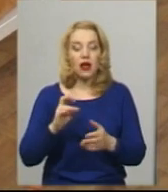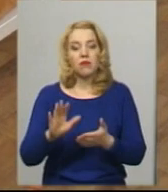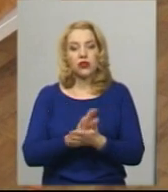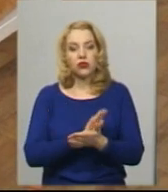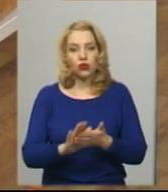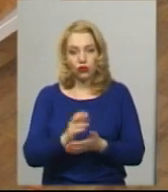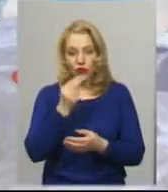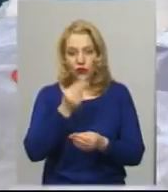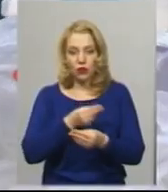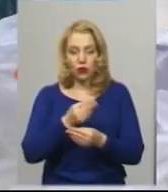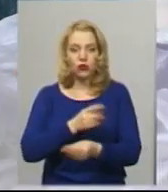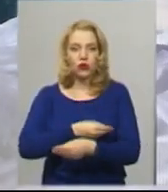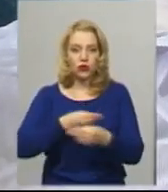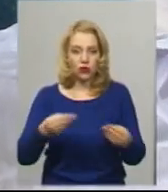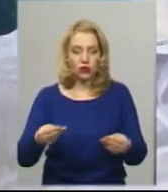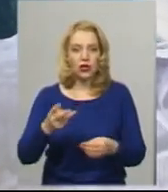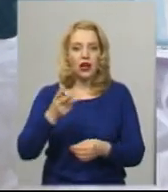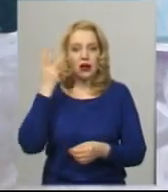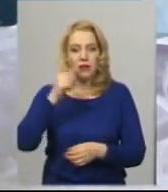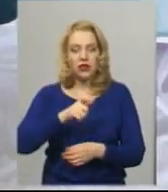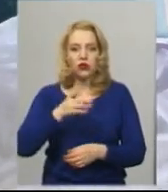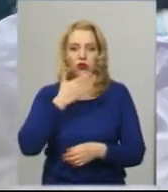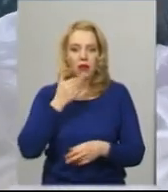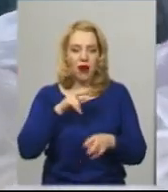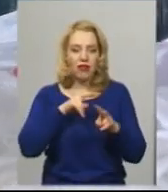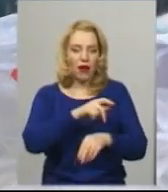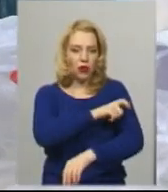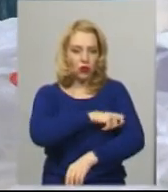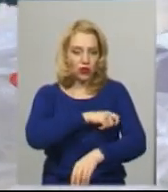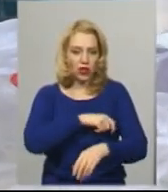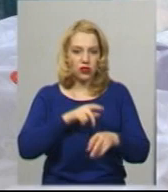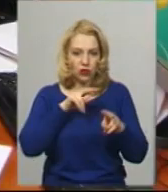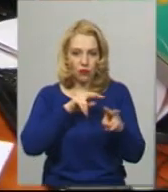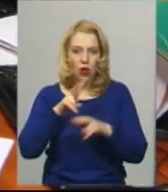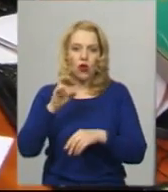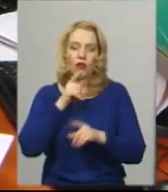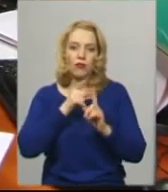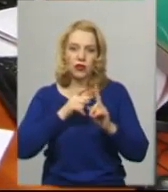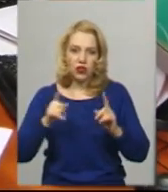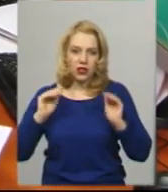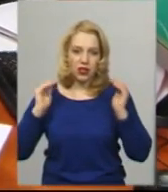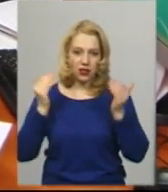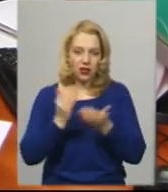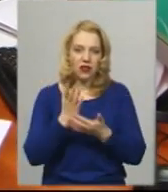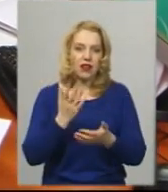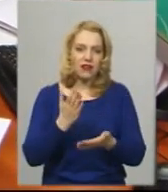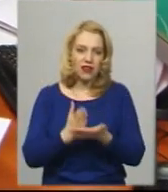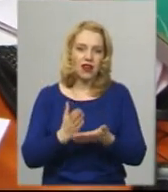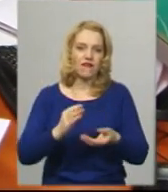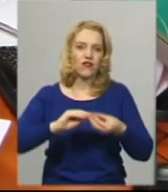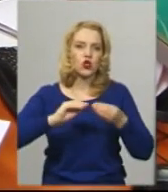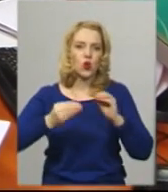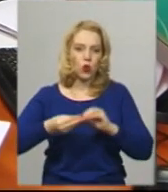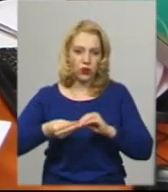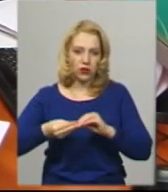надають хмельячанам, які не перебувають на патронажному догляді центру, але на час карантину опинилися в скруті. Алло, доброго дня.